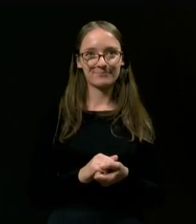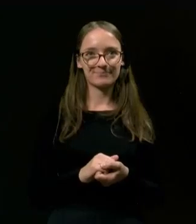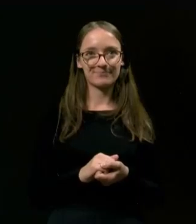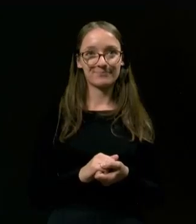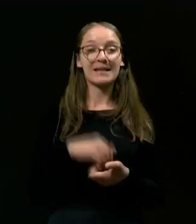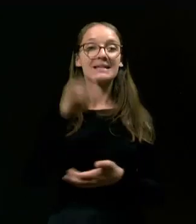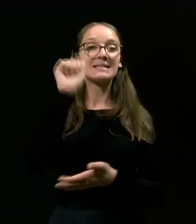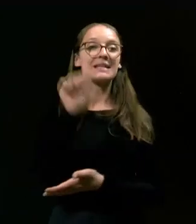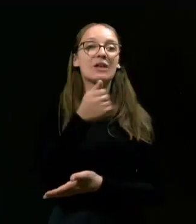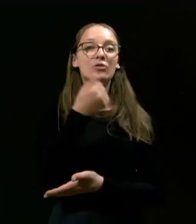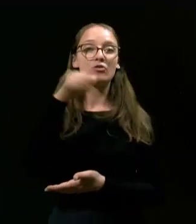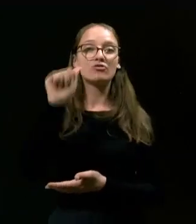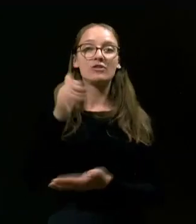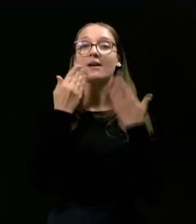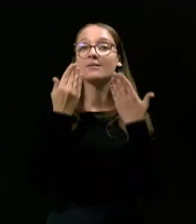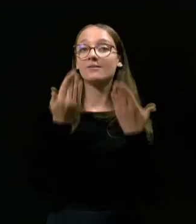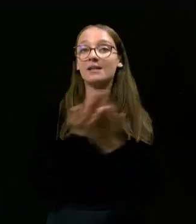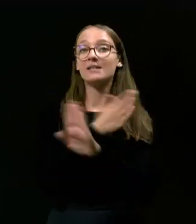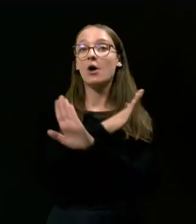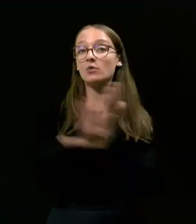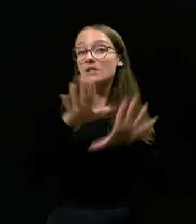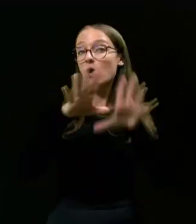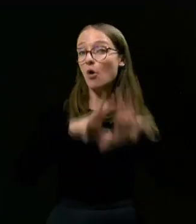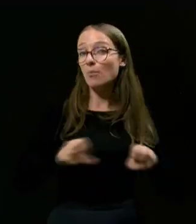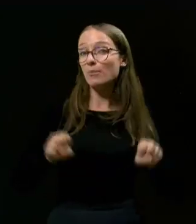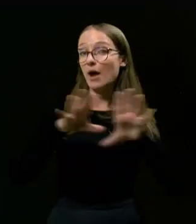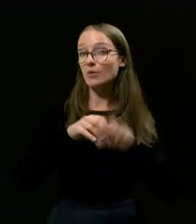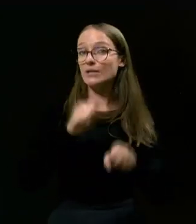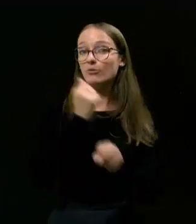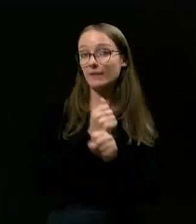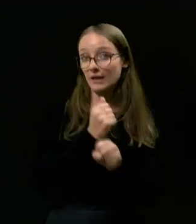In za to še enkrat hvala za vse opravljeno delo.